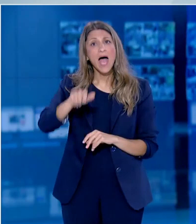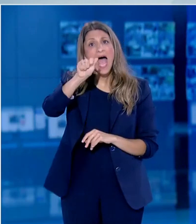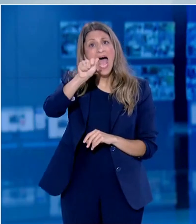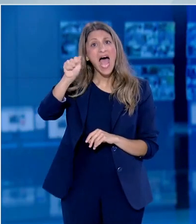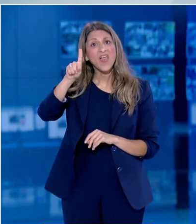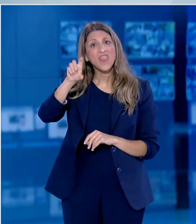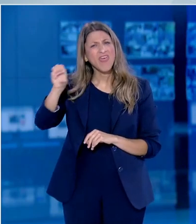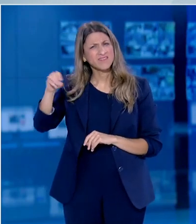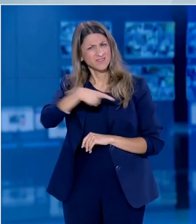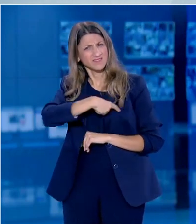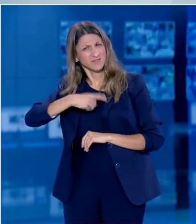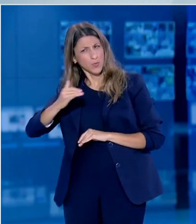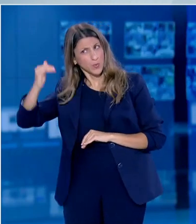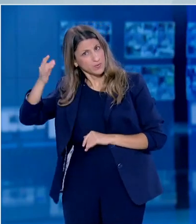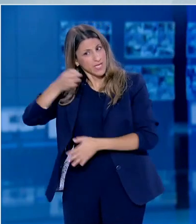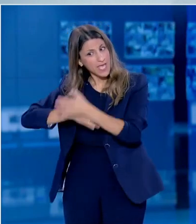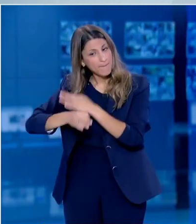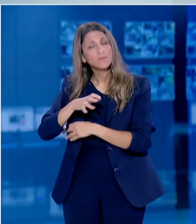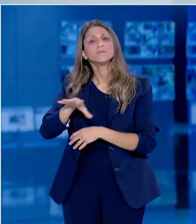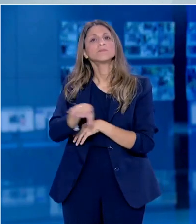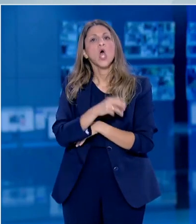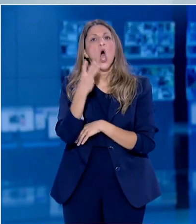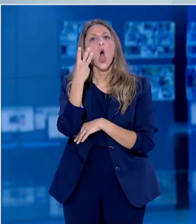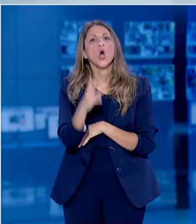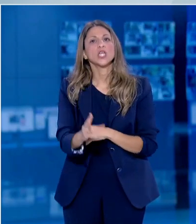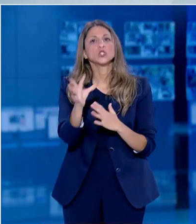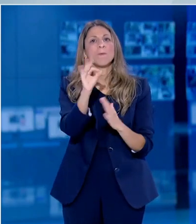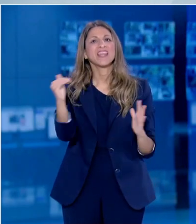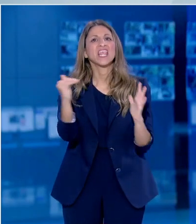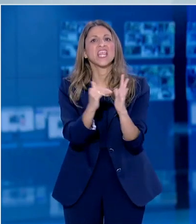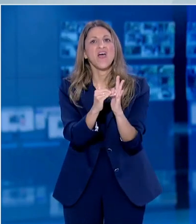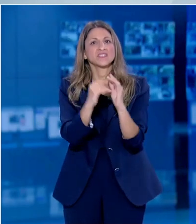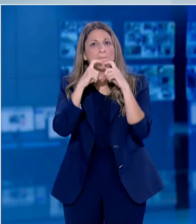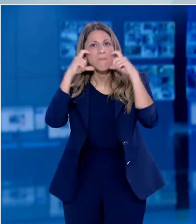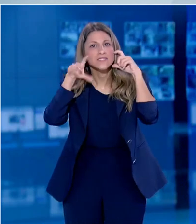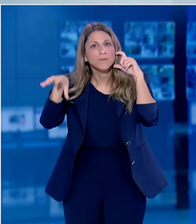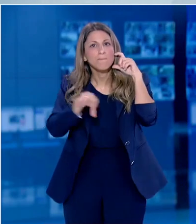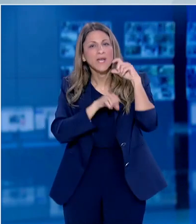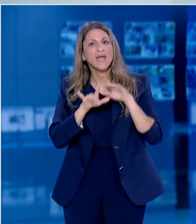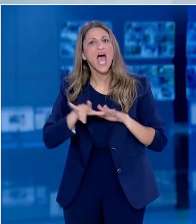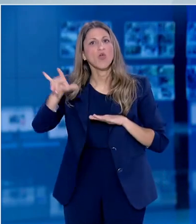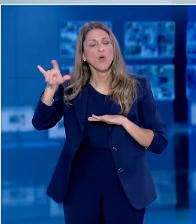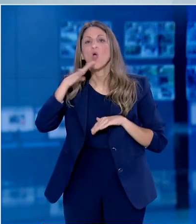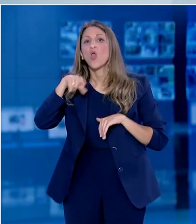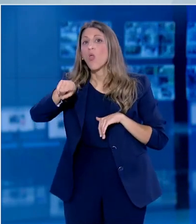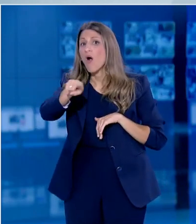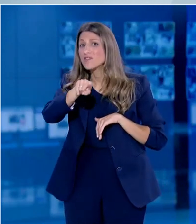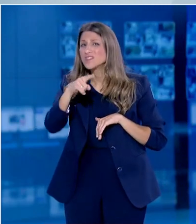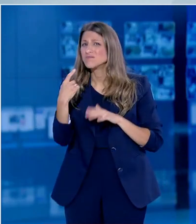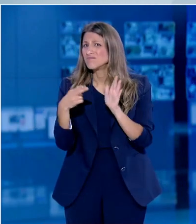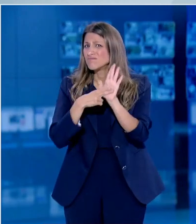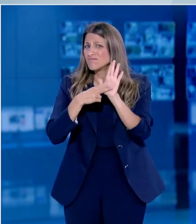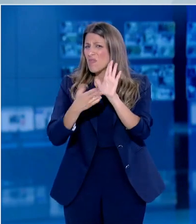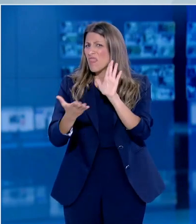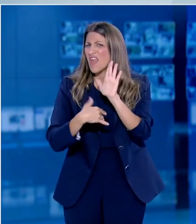επικεφαλής της Γιώργο Πιτσιλί δεσμεύτηκαν 850.000 μάσκες στο τελωνίο του αεροδρομίου επειδή δεν υπήρχαν οι κατάλληλες σημάνσεις